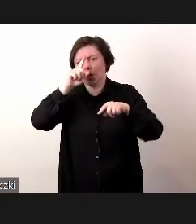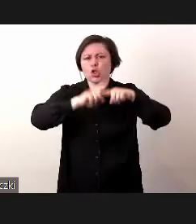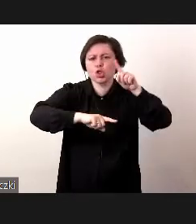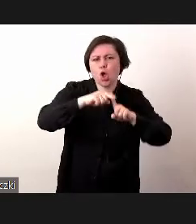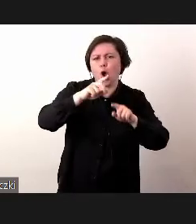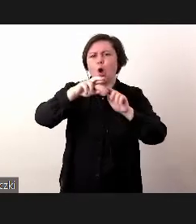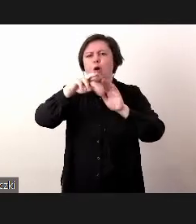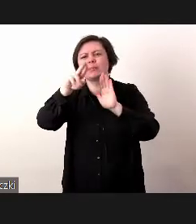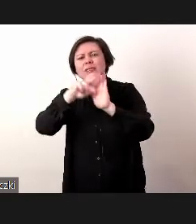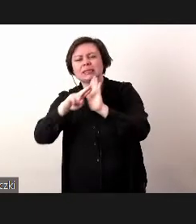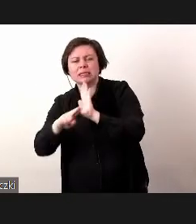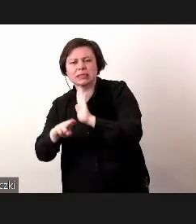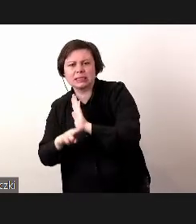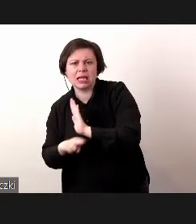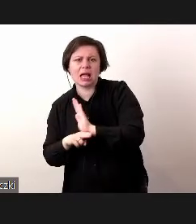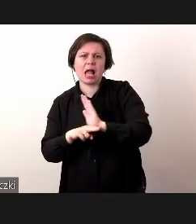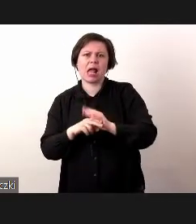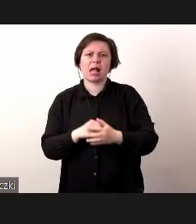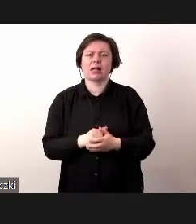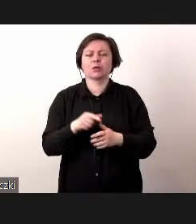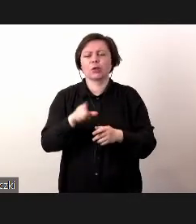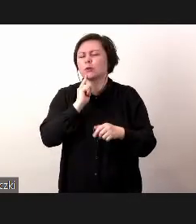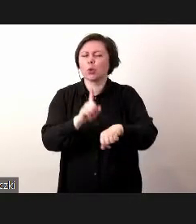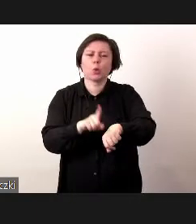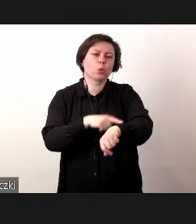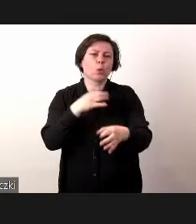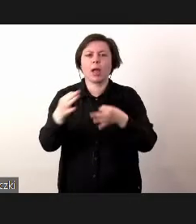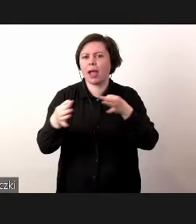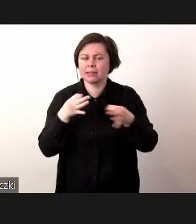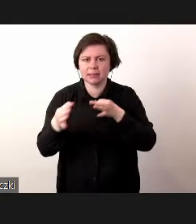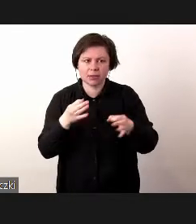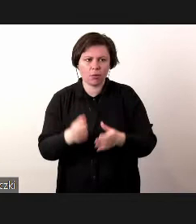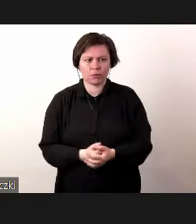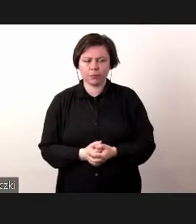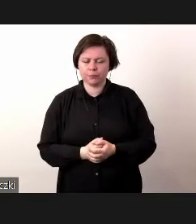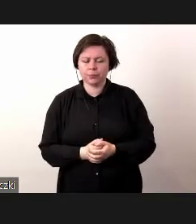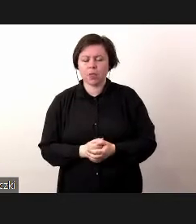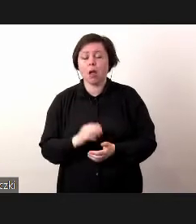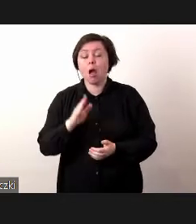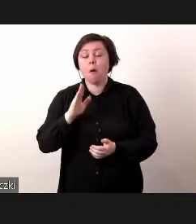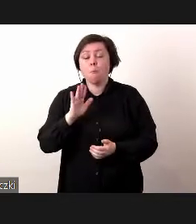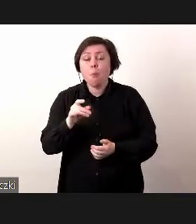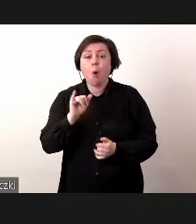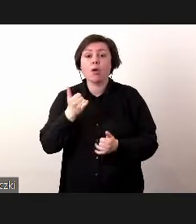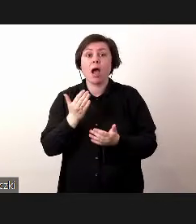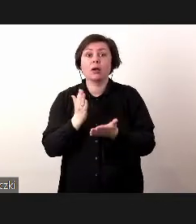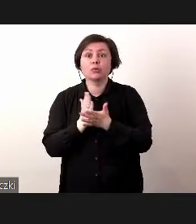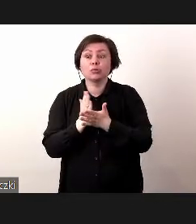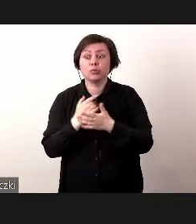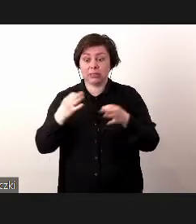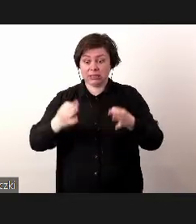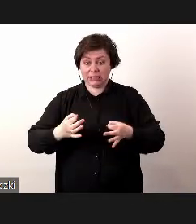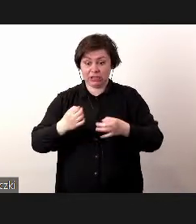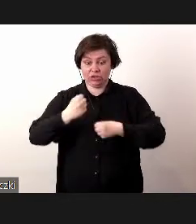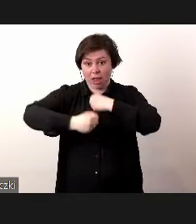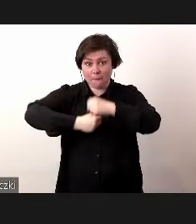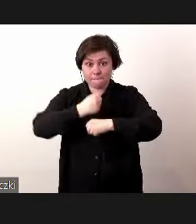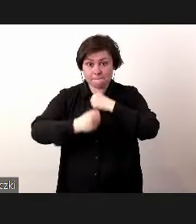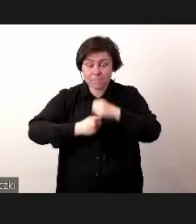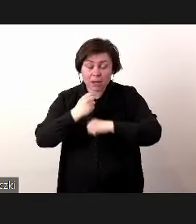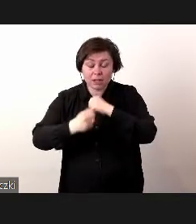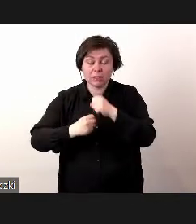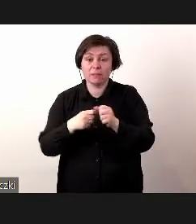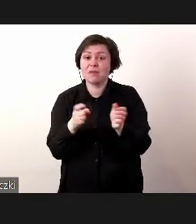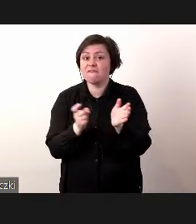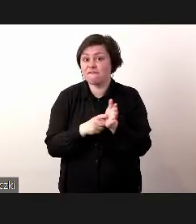standardami, to jest oczywiście długa historia, bo oczywiście w momencie, kiedy my dzisiaj pracujemy nad